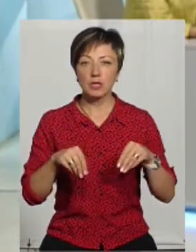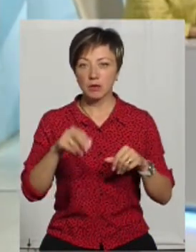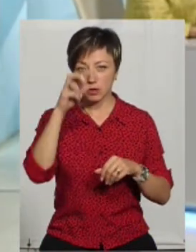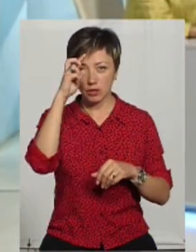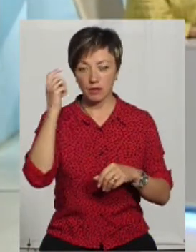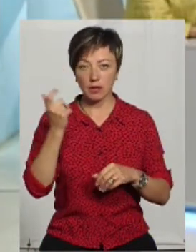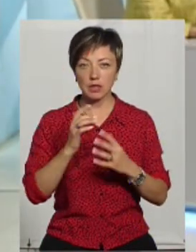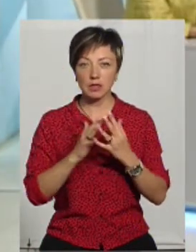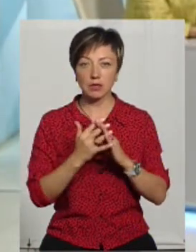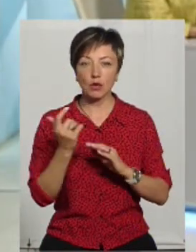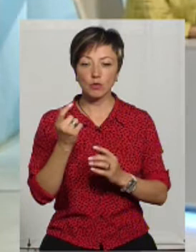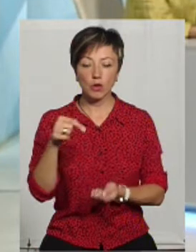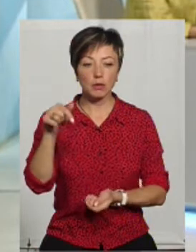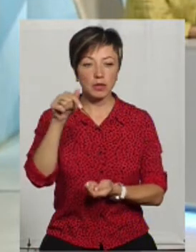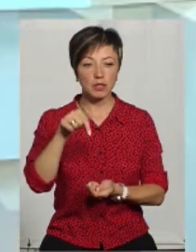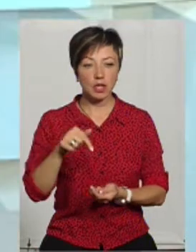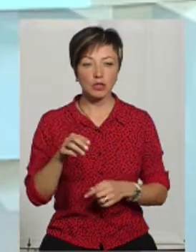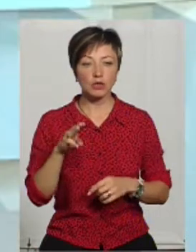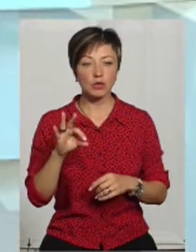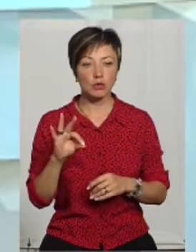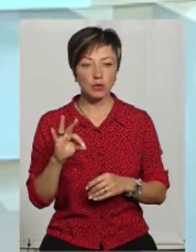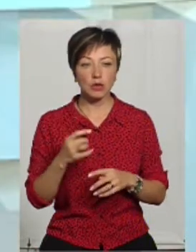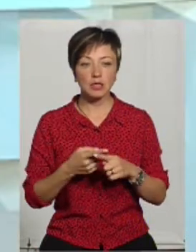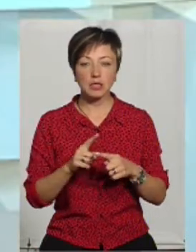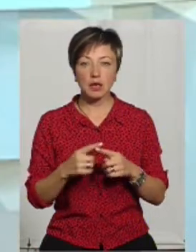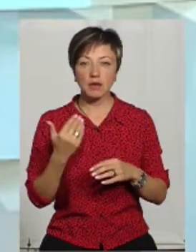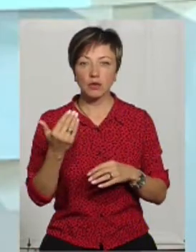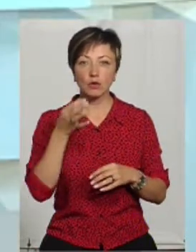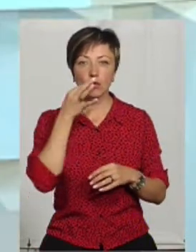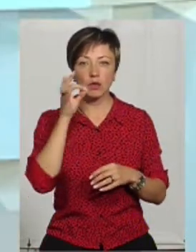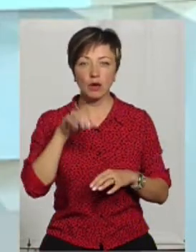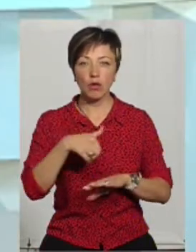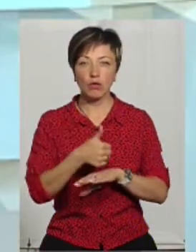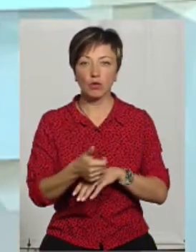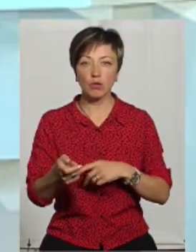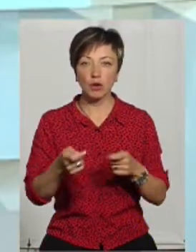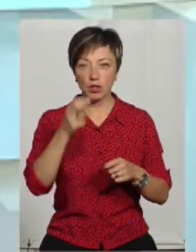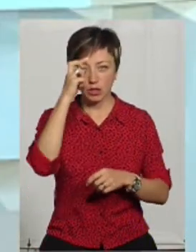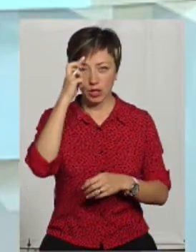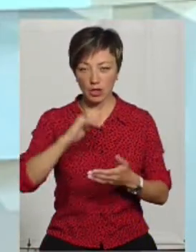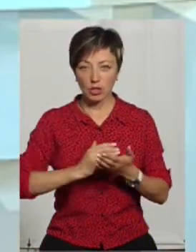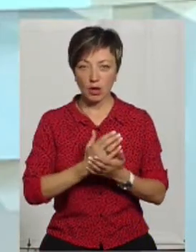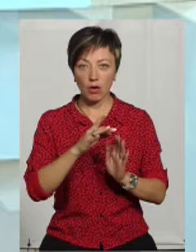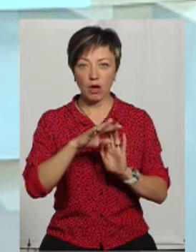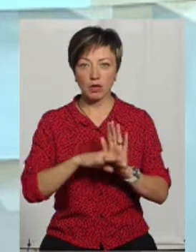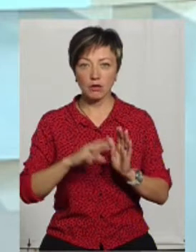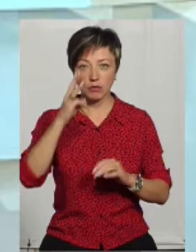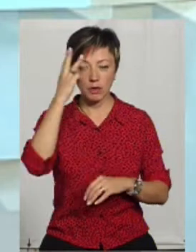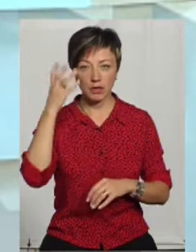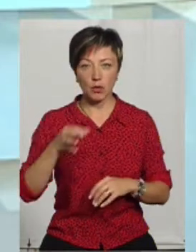власності сільськосподарського призначення, то це відноситься до компетенції головного управління державокадастру Хмельницькій області.